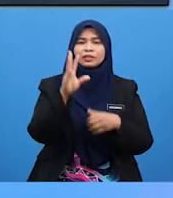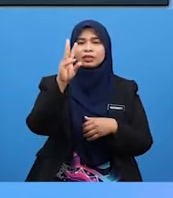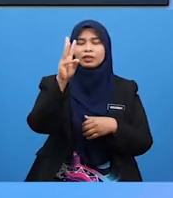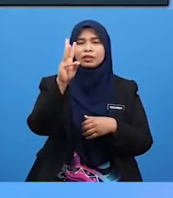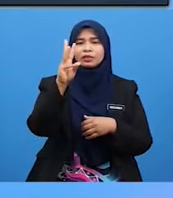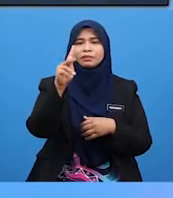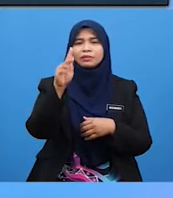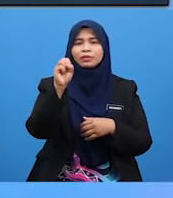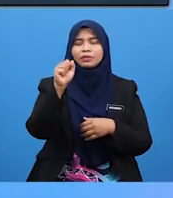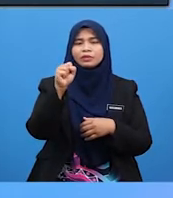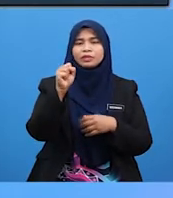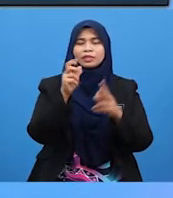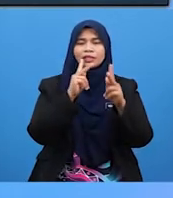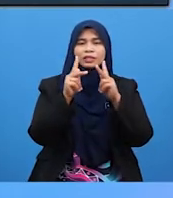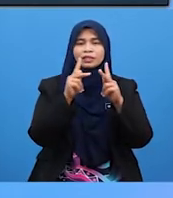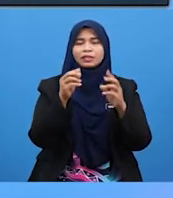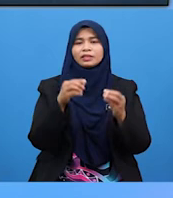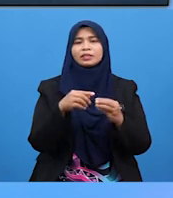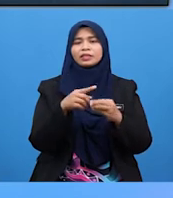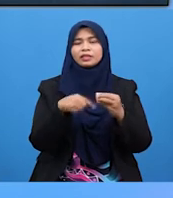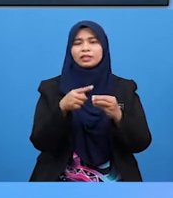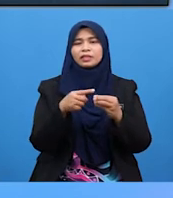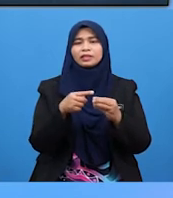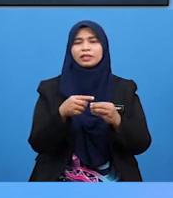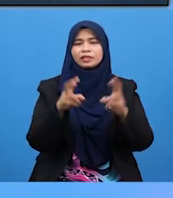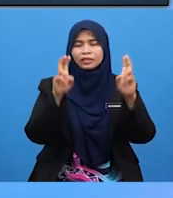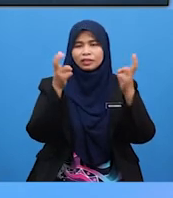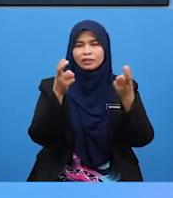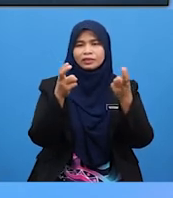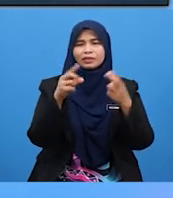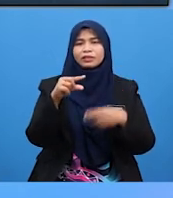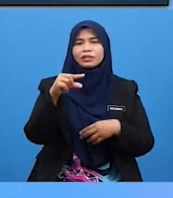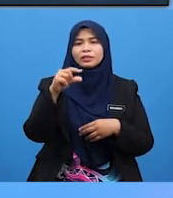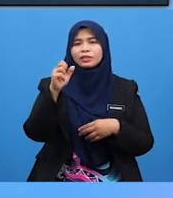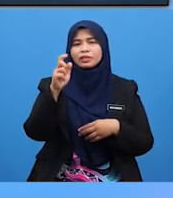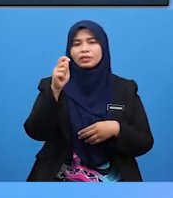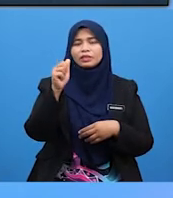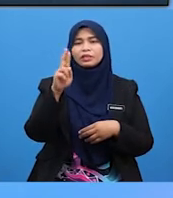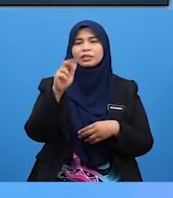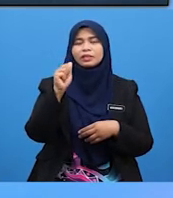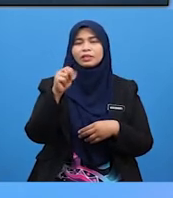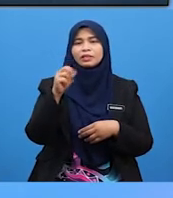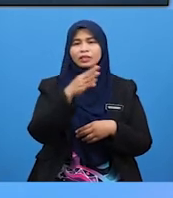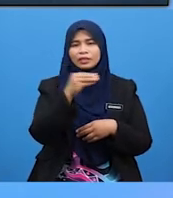kosa kata yang berkaitan dengan tajuk getaran dan bunyi